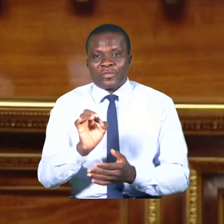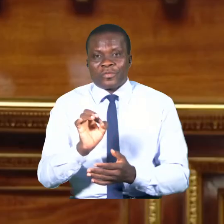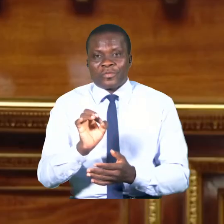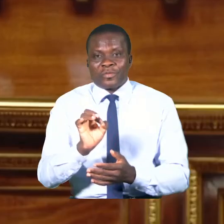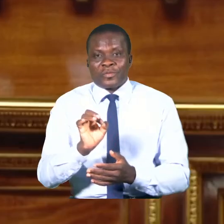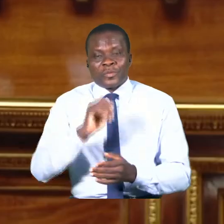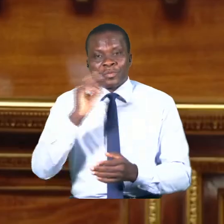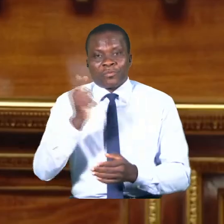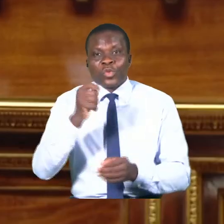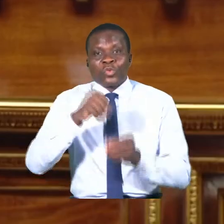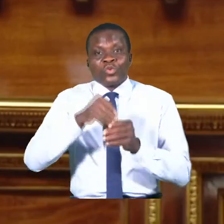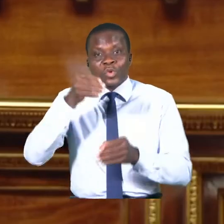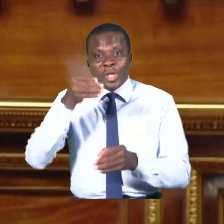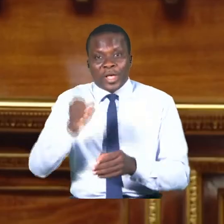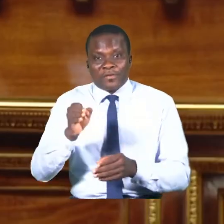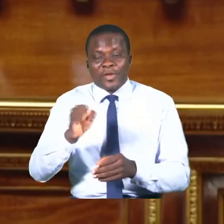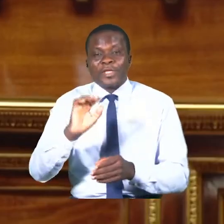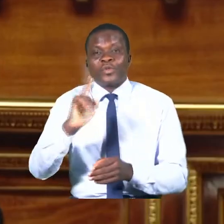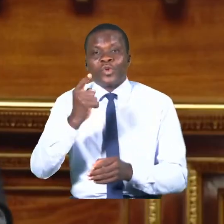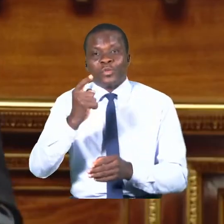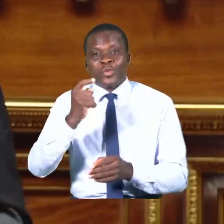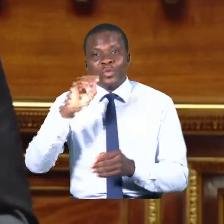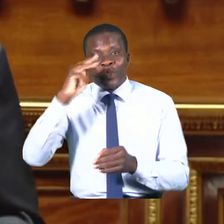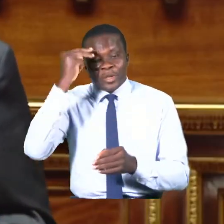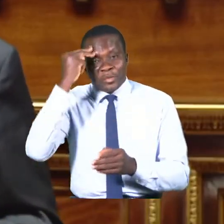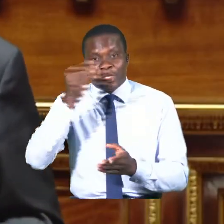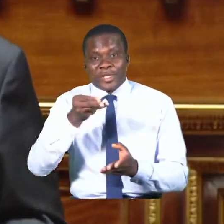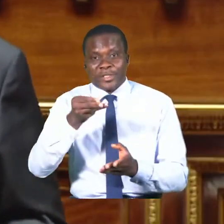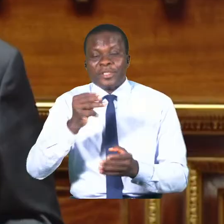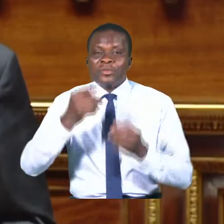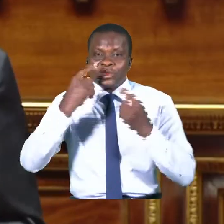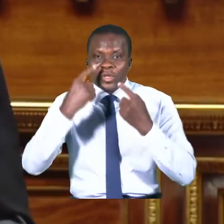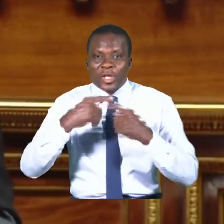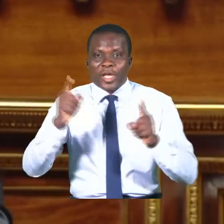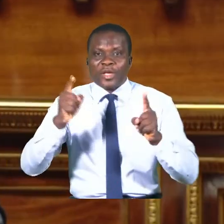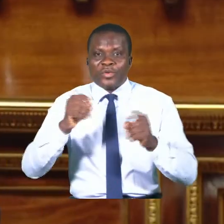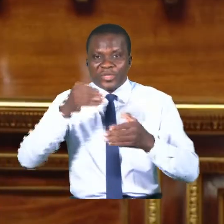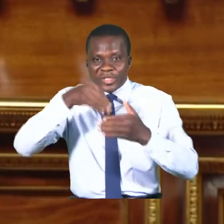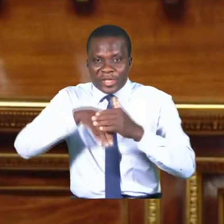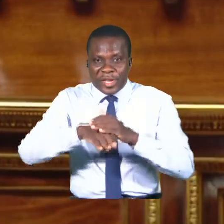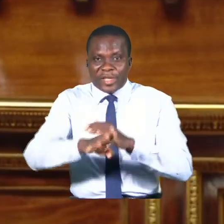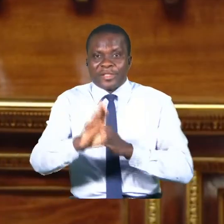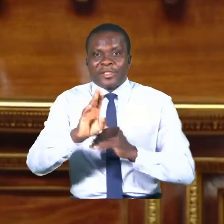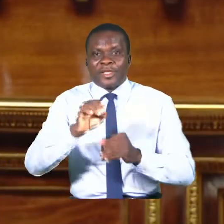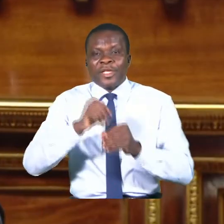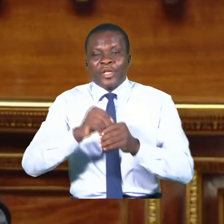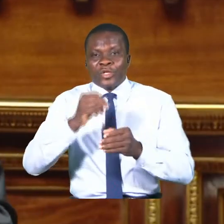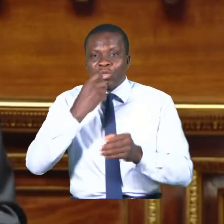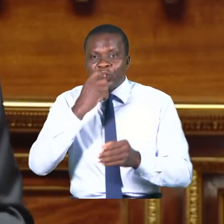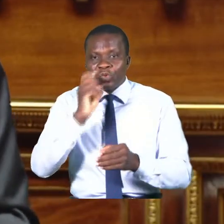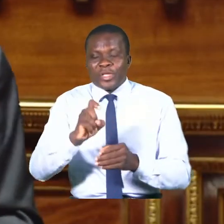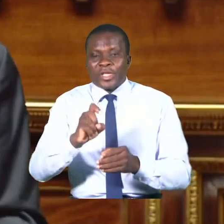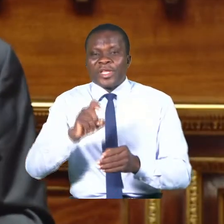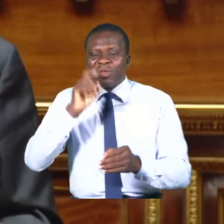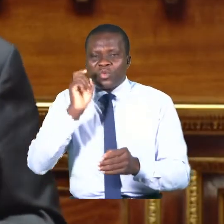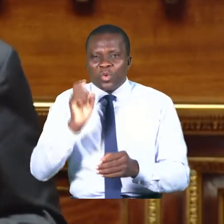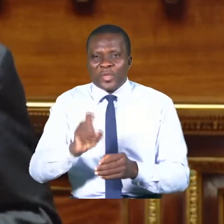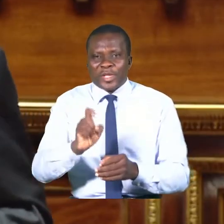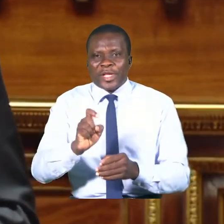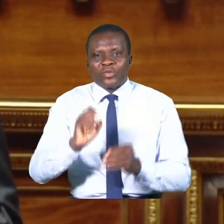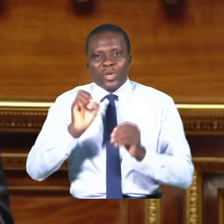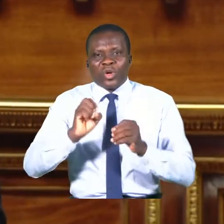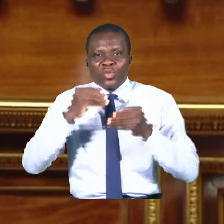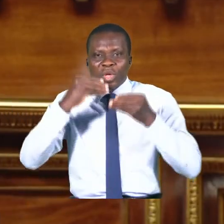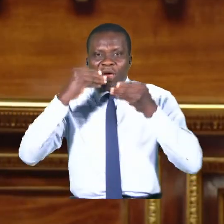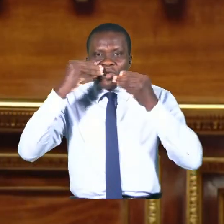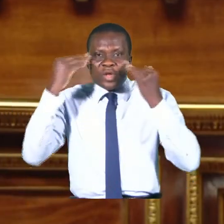Toujours en France, le premier ministre Jean Castès a annoncé l'entrée en vigueur du décret rendant obligatoire le port du